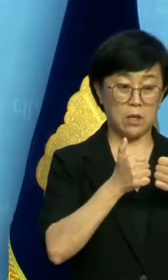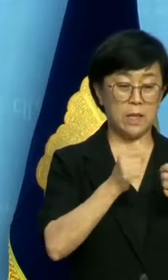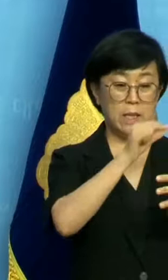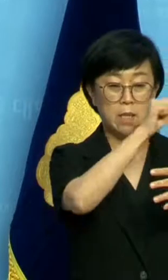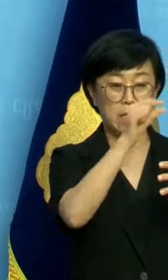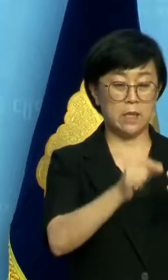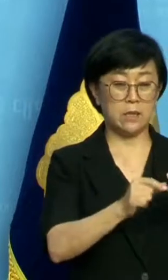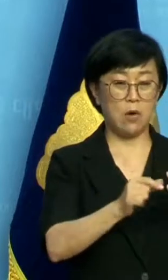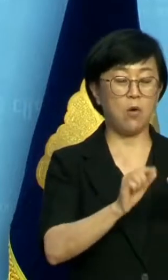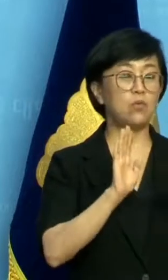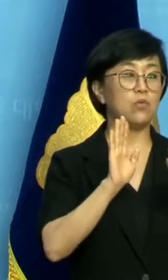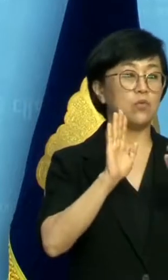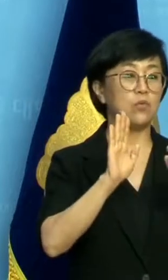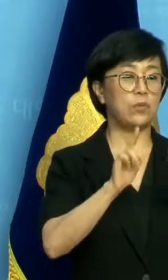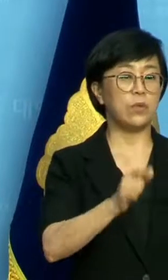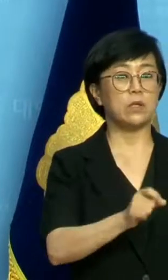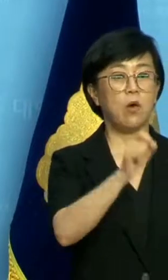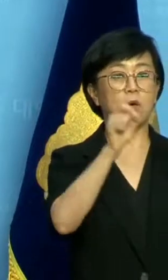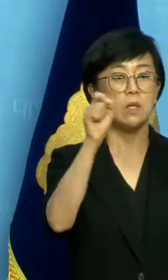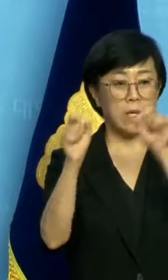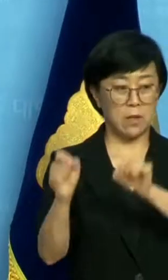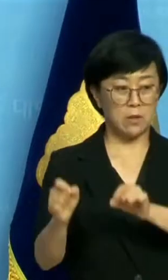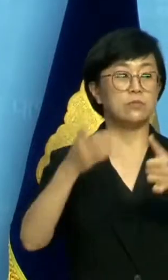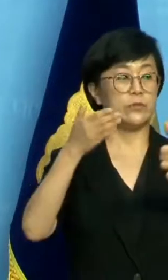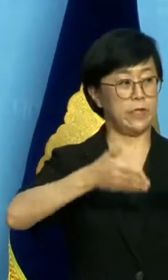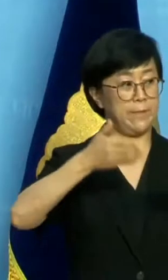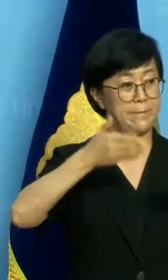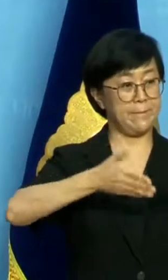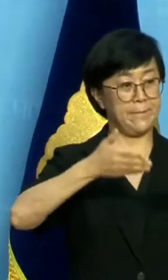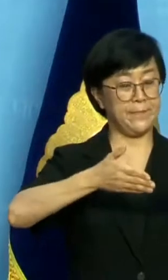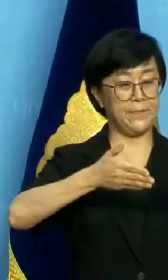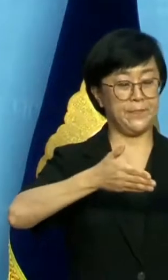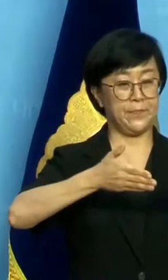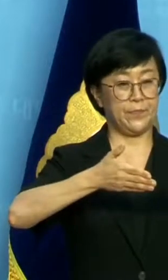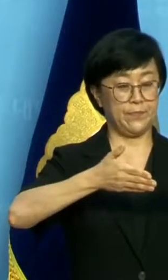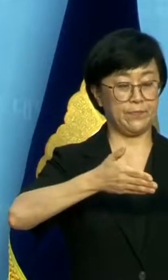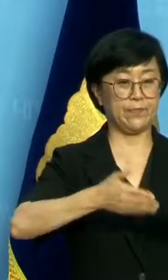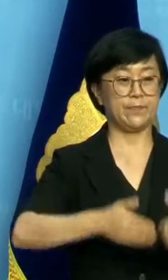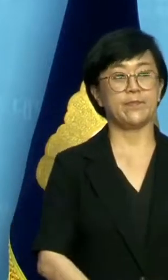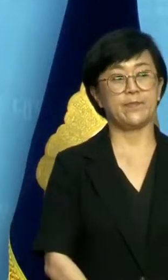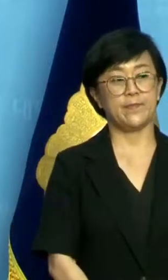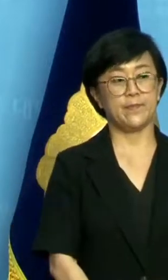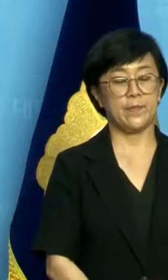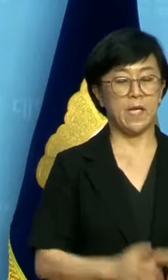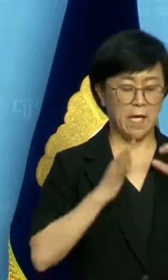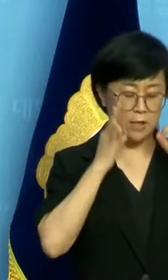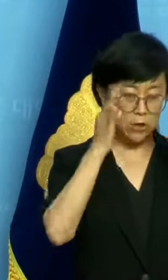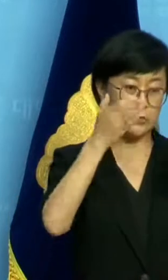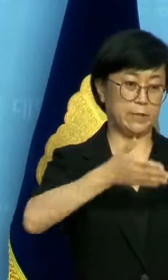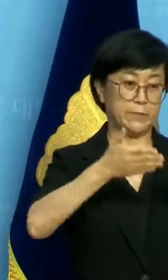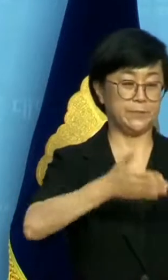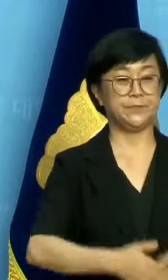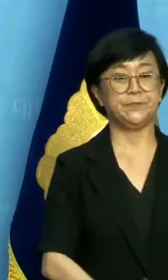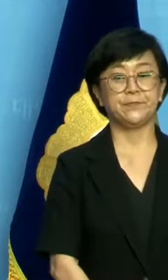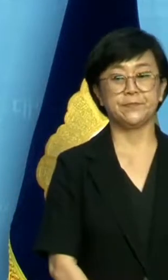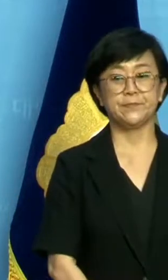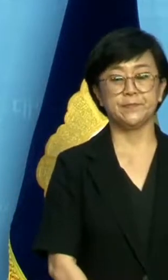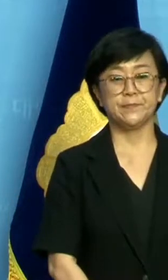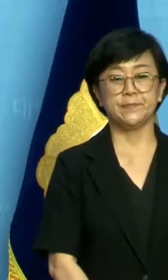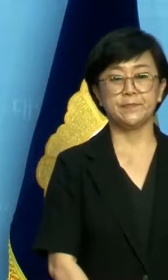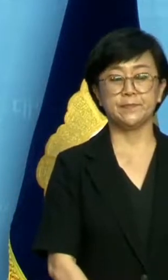기간 이후로 연기해줄 것을 의원들께 간곡히 권유했습니다